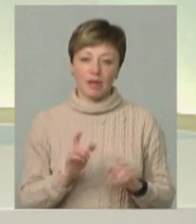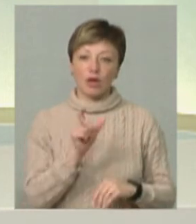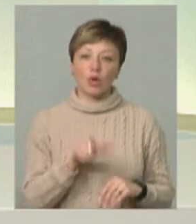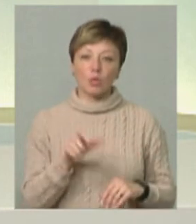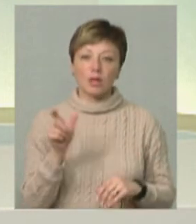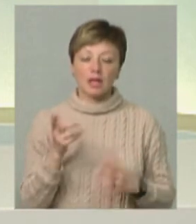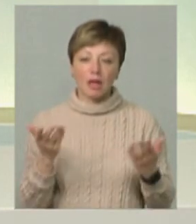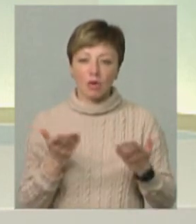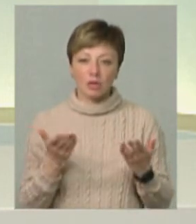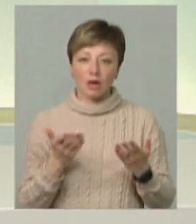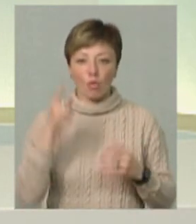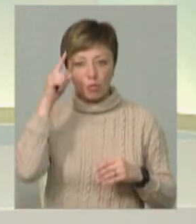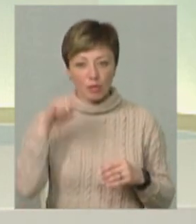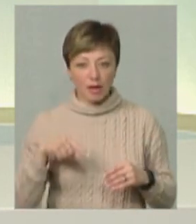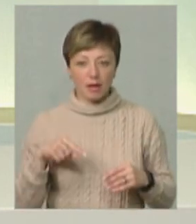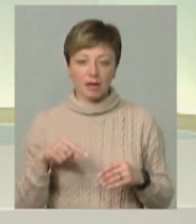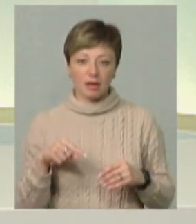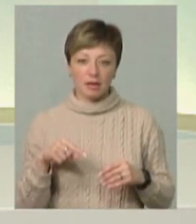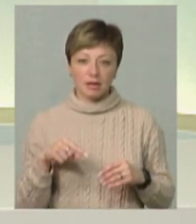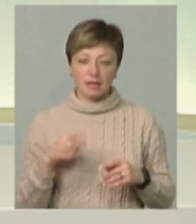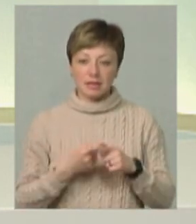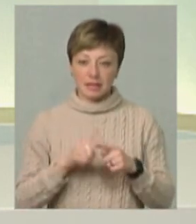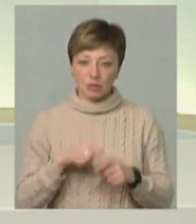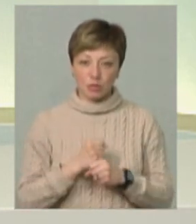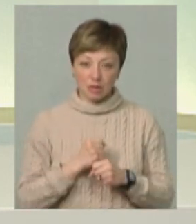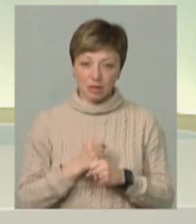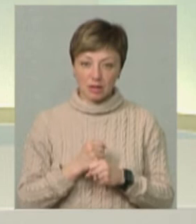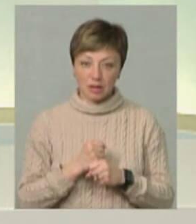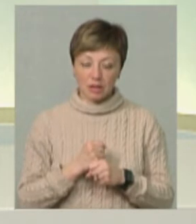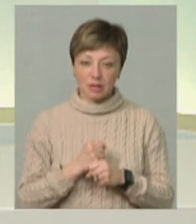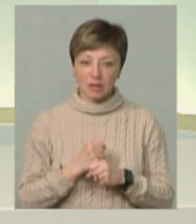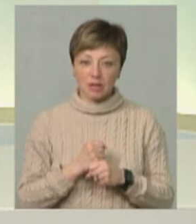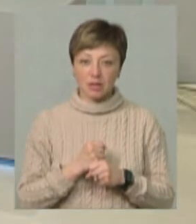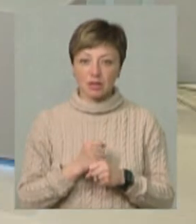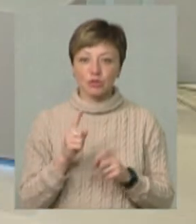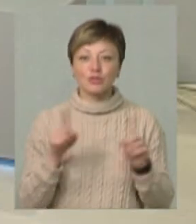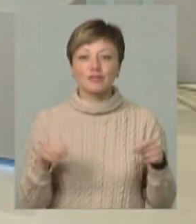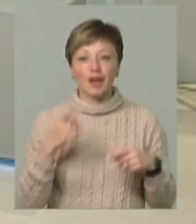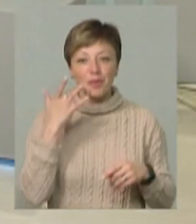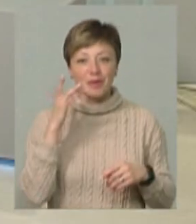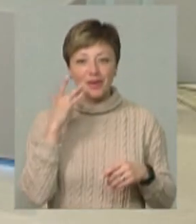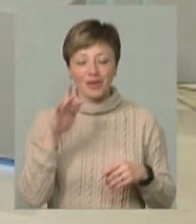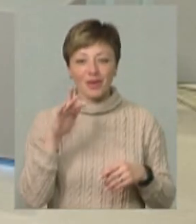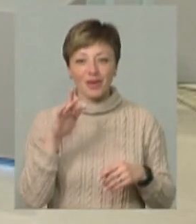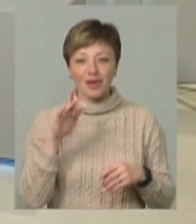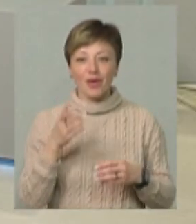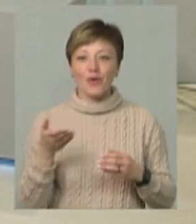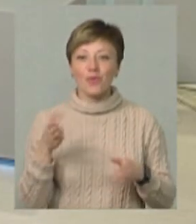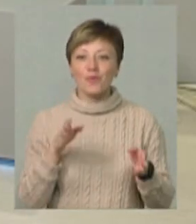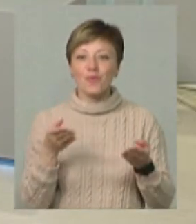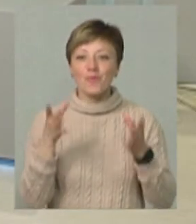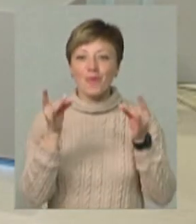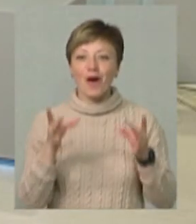Людина, яка вміє це зробити… Знаєте, що створило Америку? Америку створила упаковка.